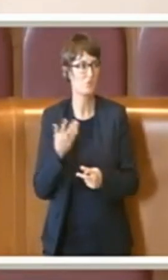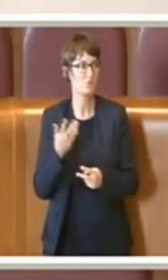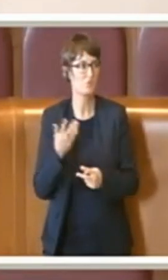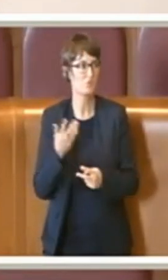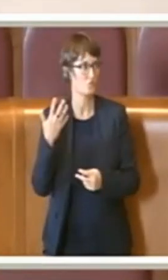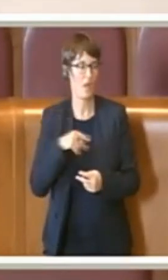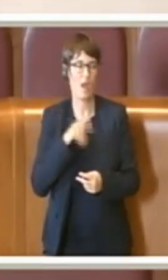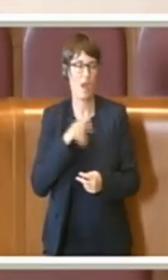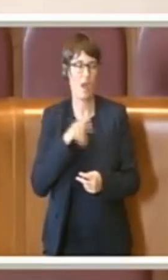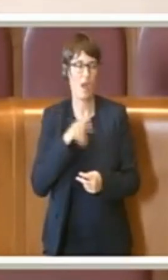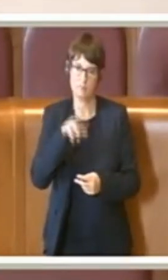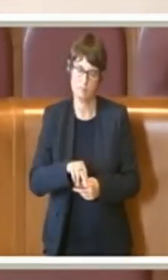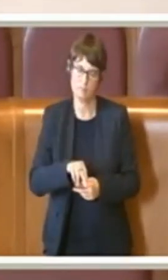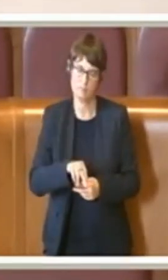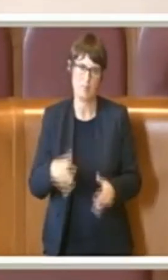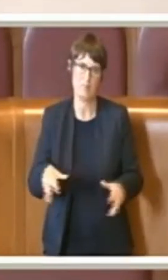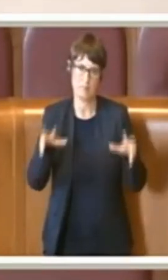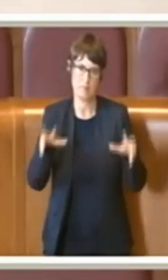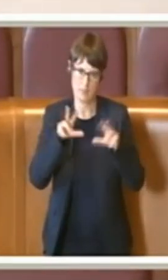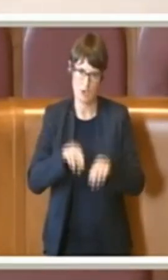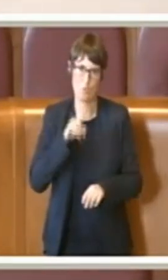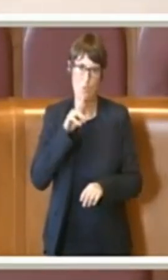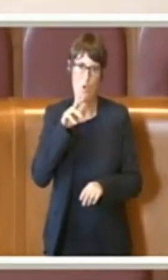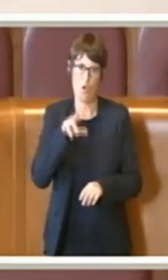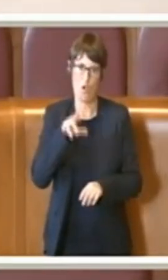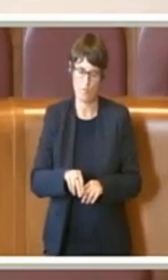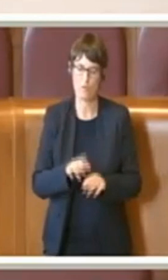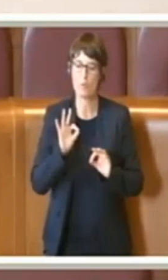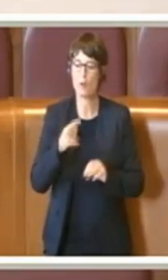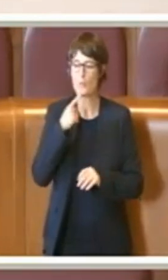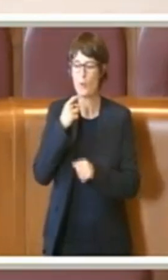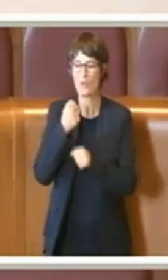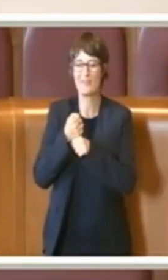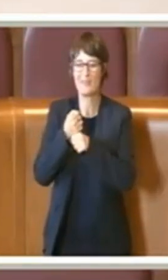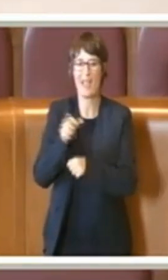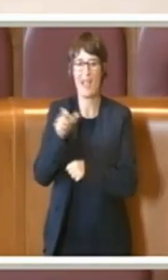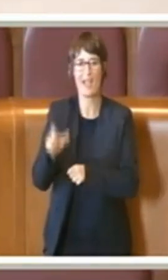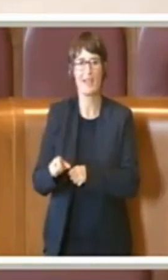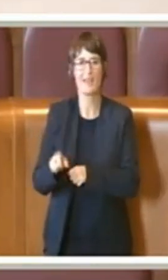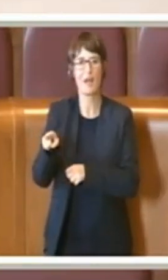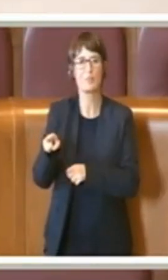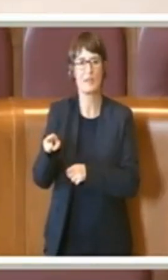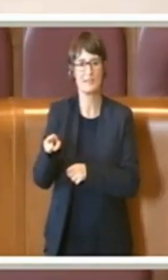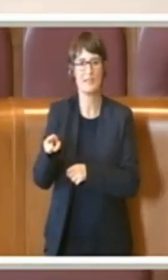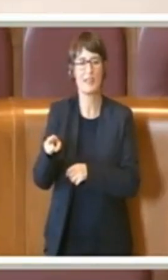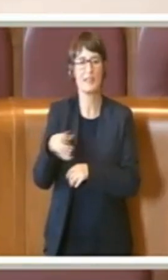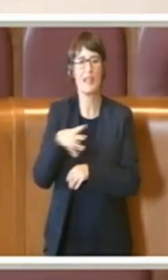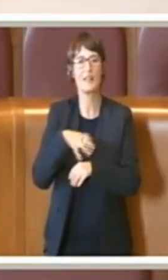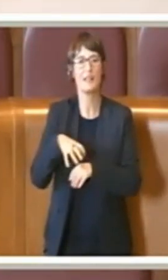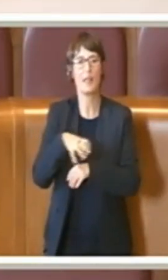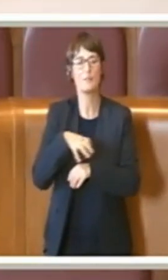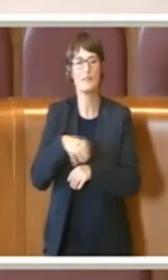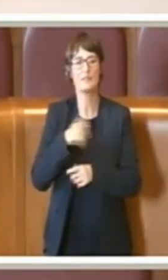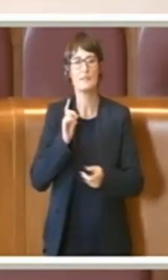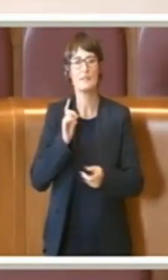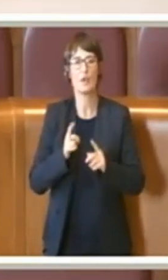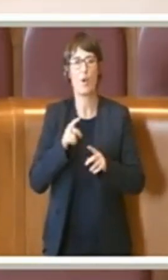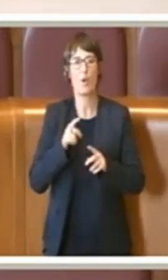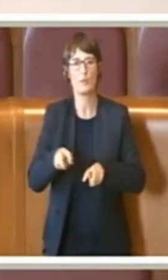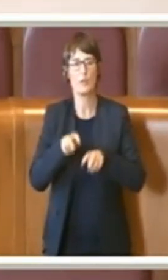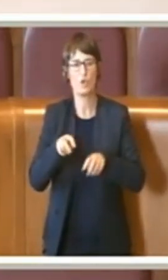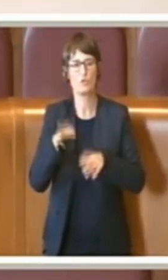ripetere, in quest'Aula dal rappresentante del Ministero delle Politiche Agricole